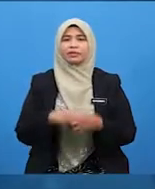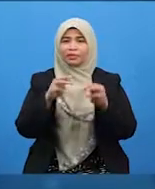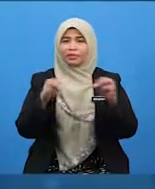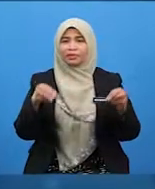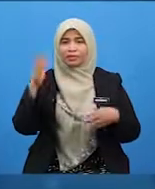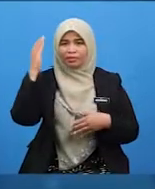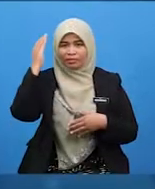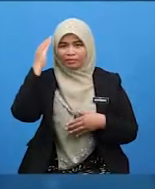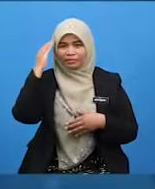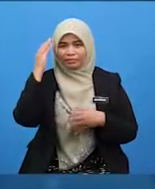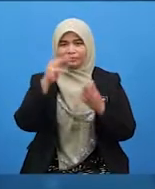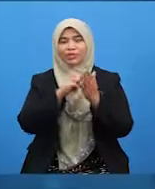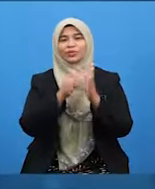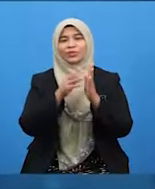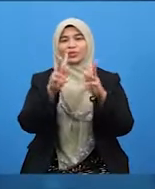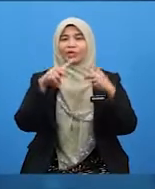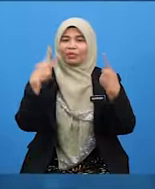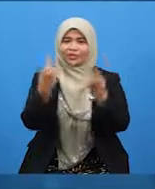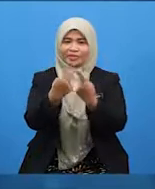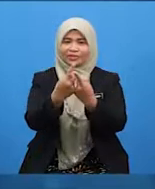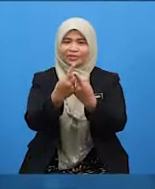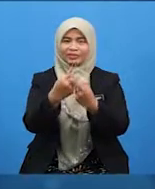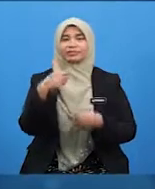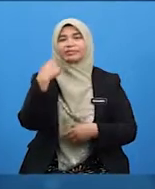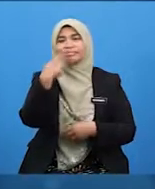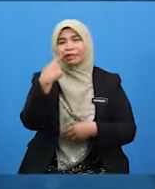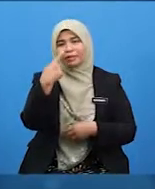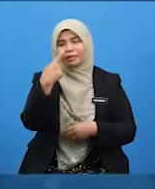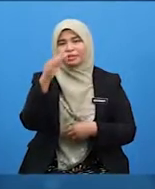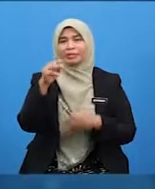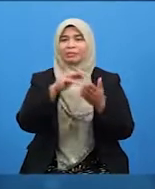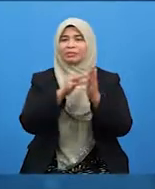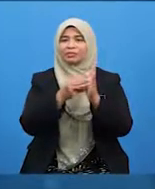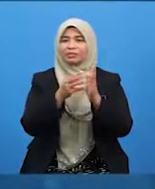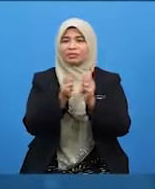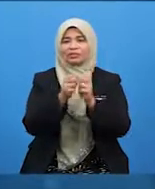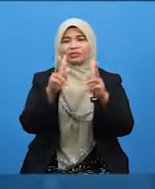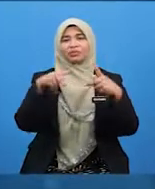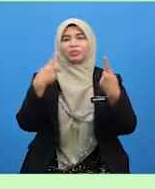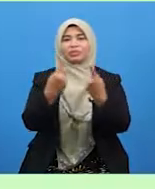tahu maksud keluarga Siapa yang dimaksudkan dengan keluarga